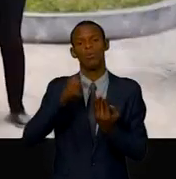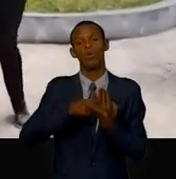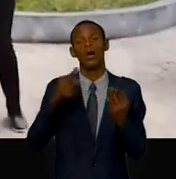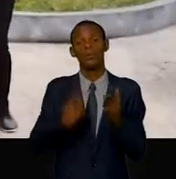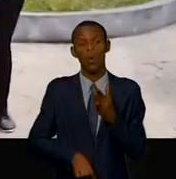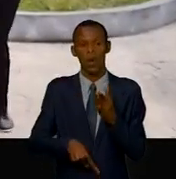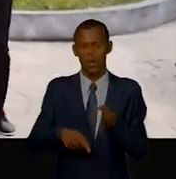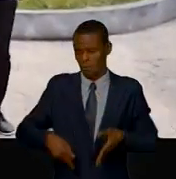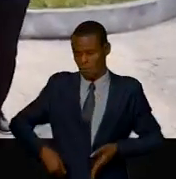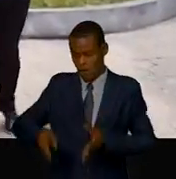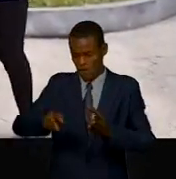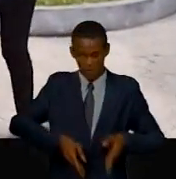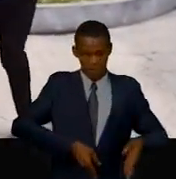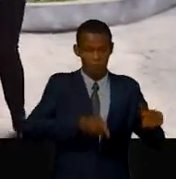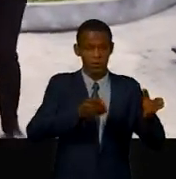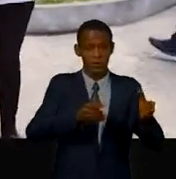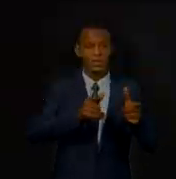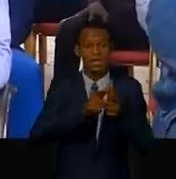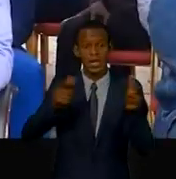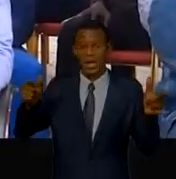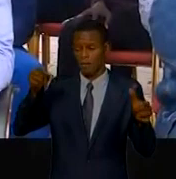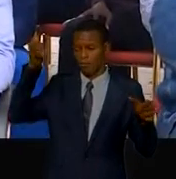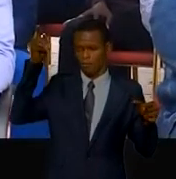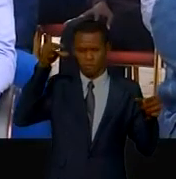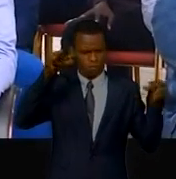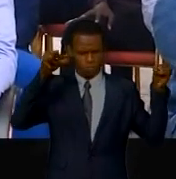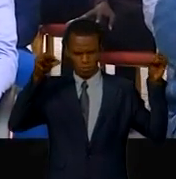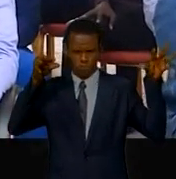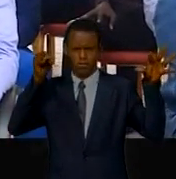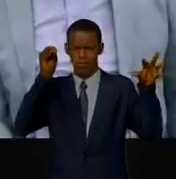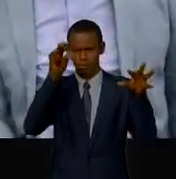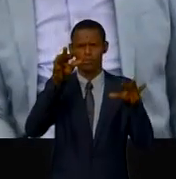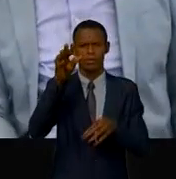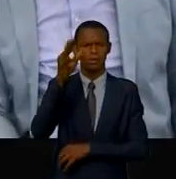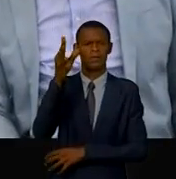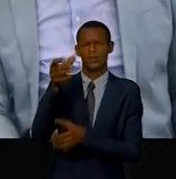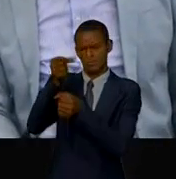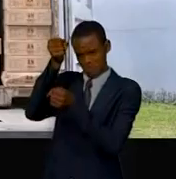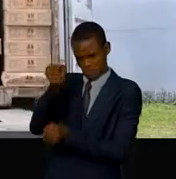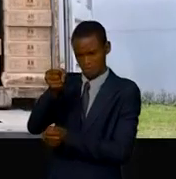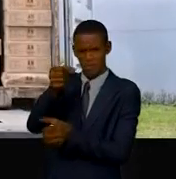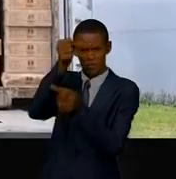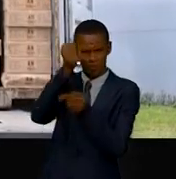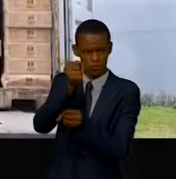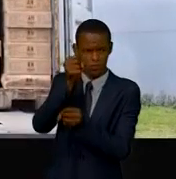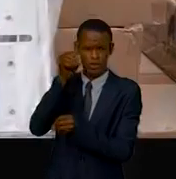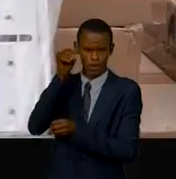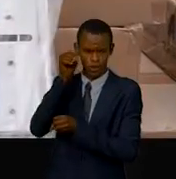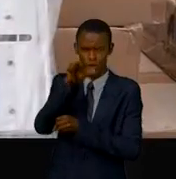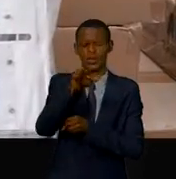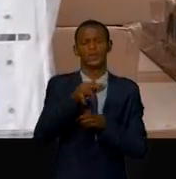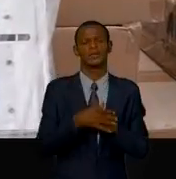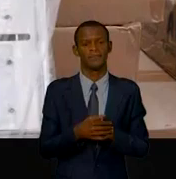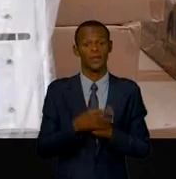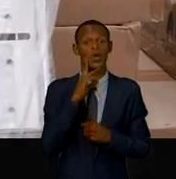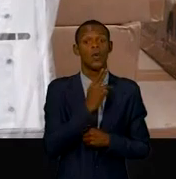les grandes avenues et les places publiques. L'hôtel de ville qui exécute ce programme y va avec tous les moyens mis à sa disposition.